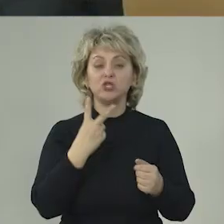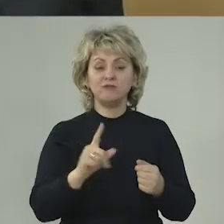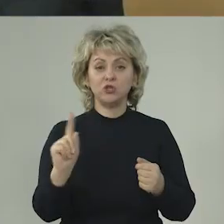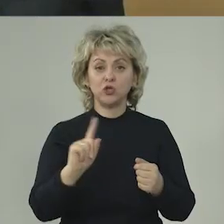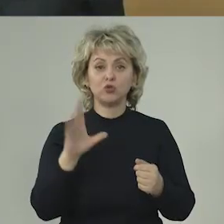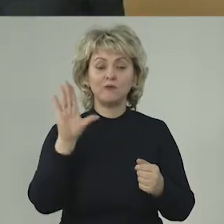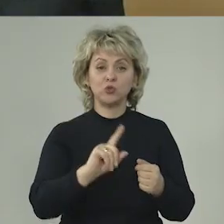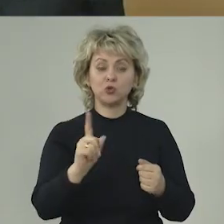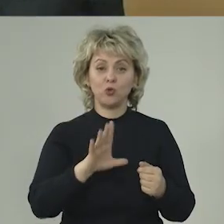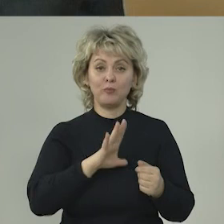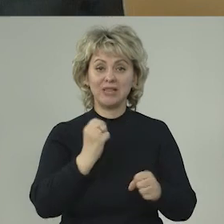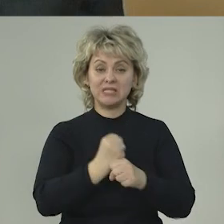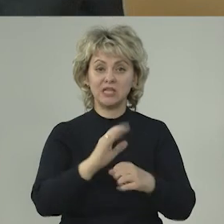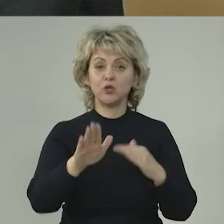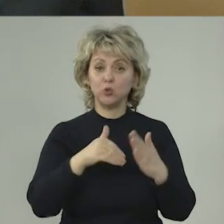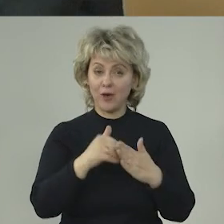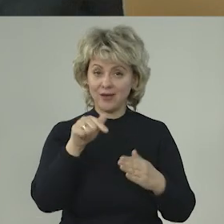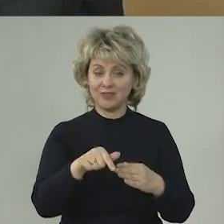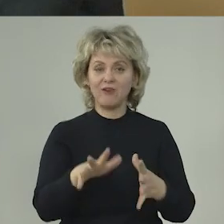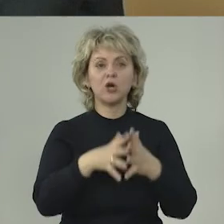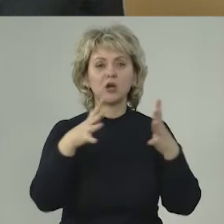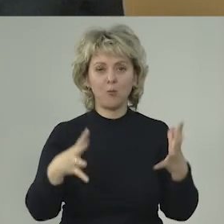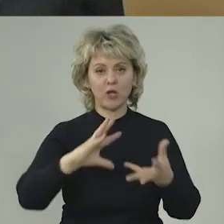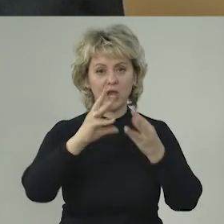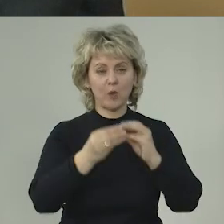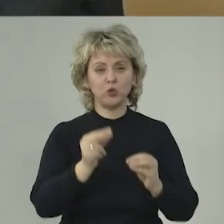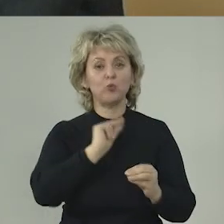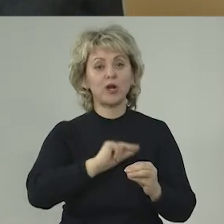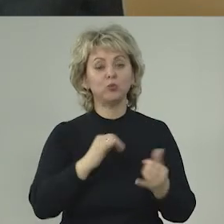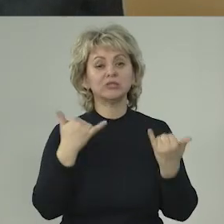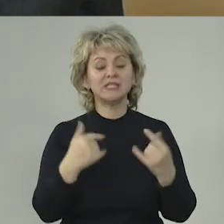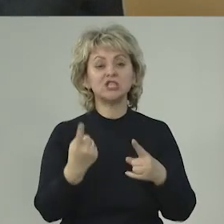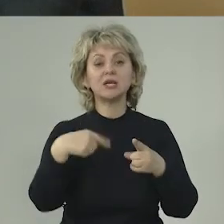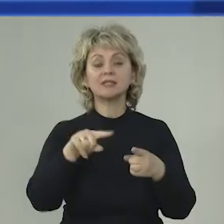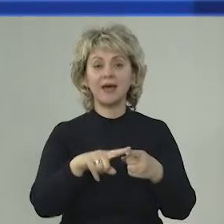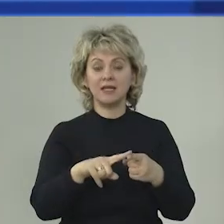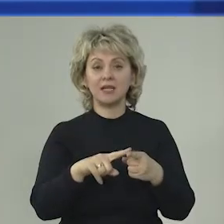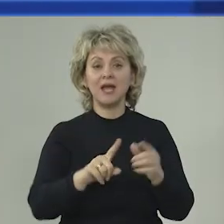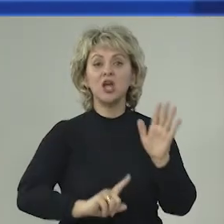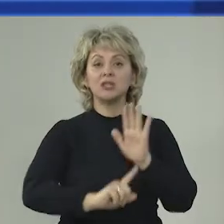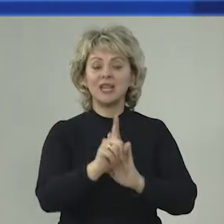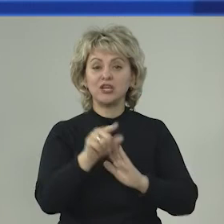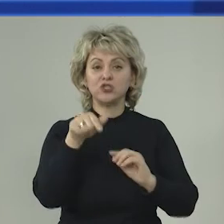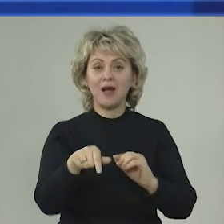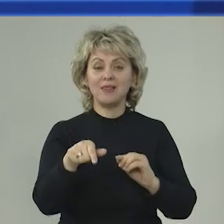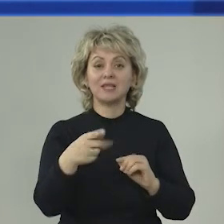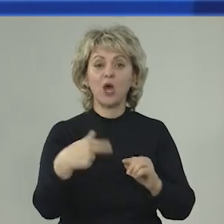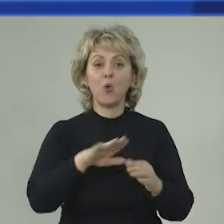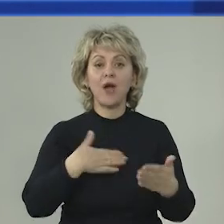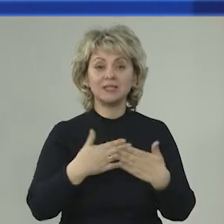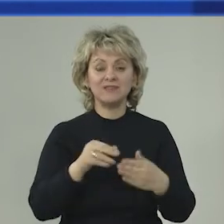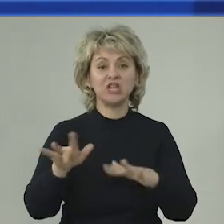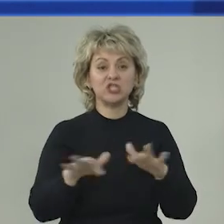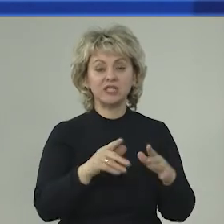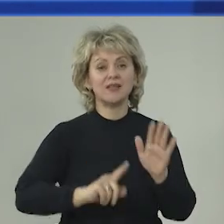Очевидно, что все, что было сделано до этого, несмотря на то, что громадный объем работы, сейчас это начало операционной деятельности.